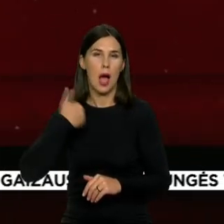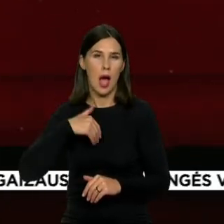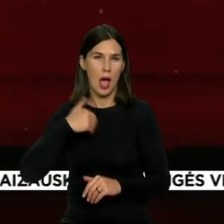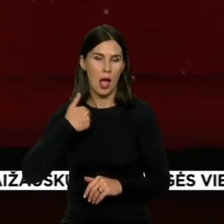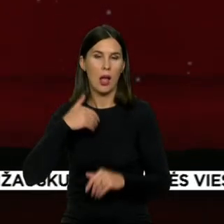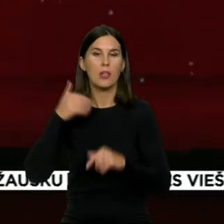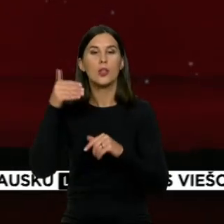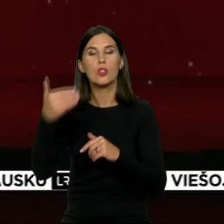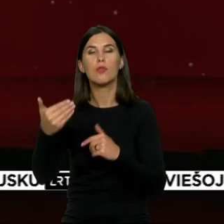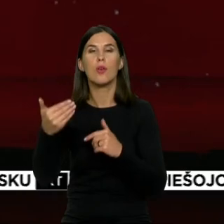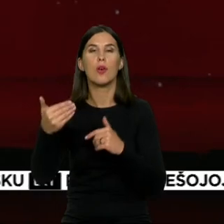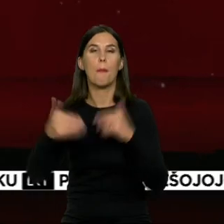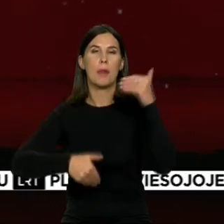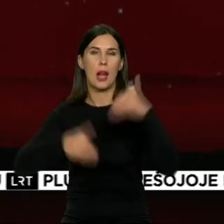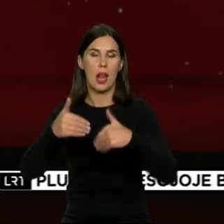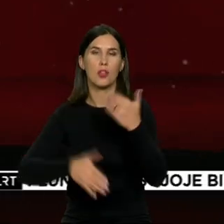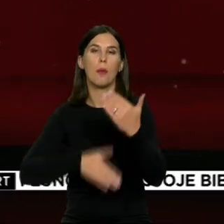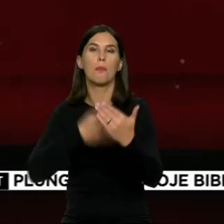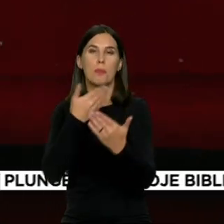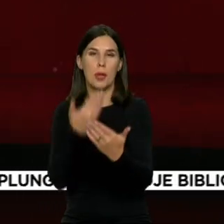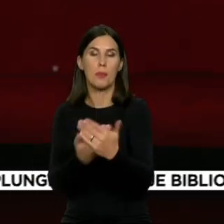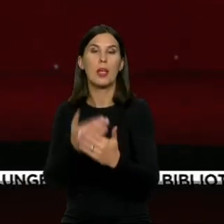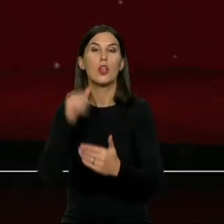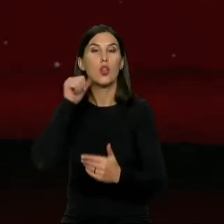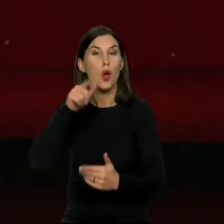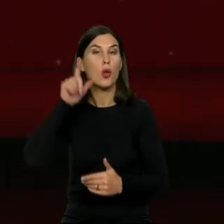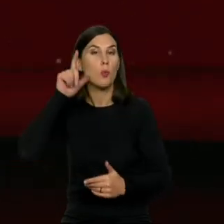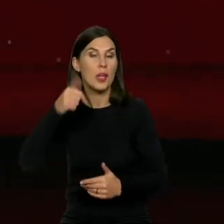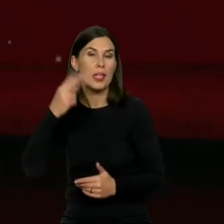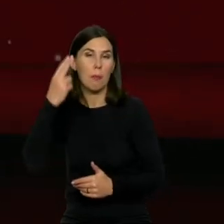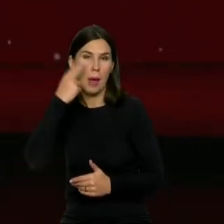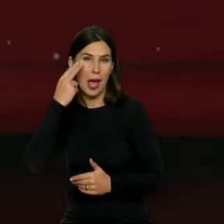premjera ryto ir po ryt paneveži muzikinėme tetre.